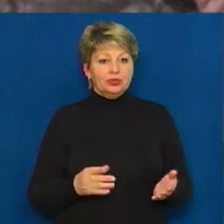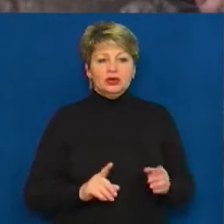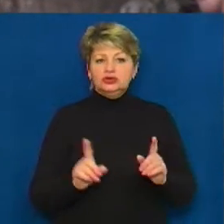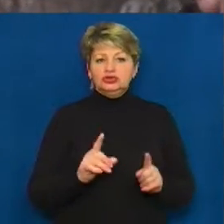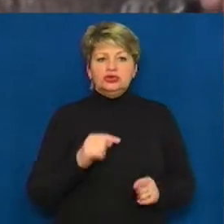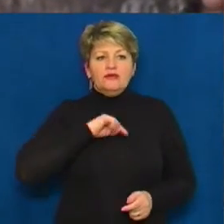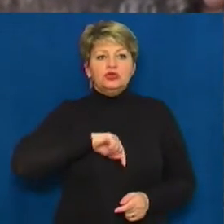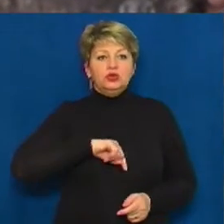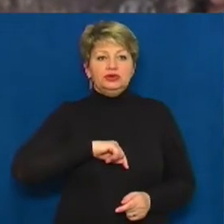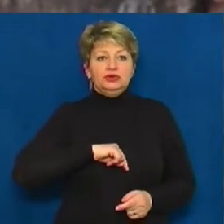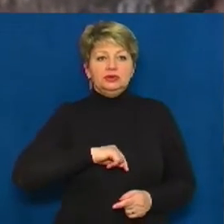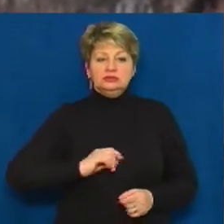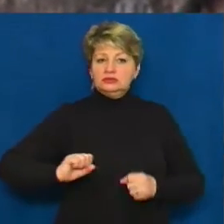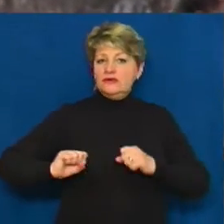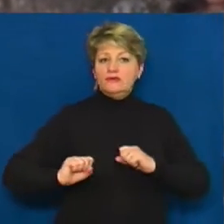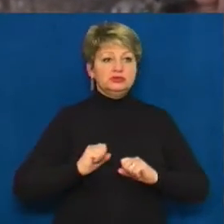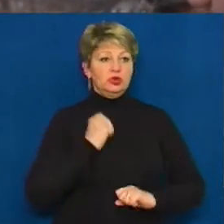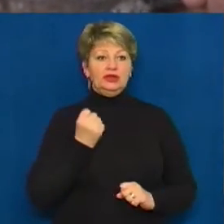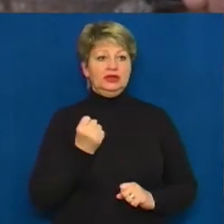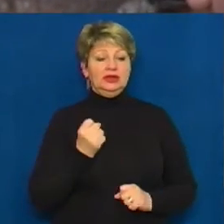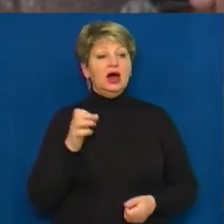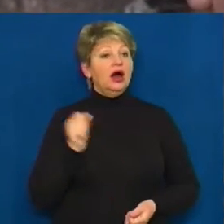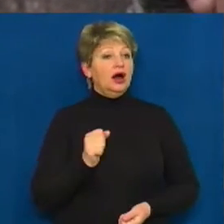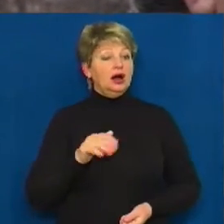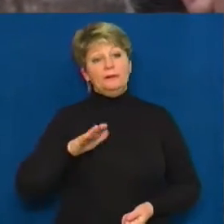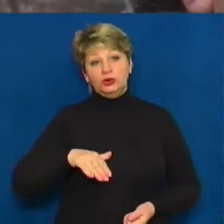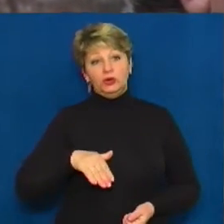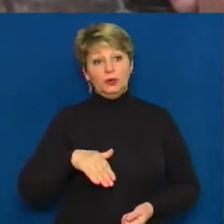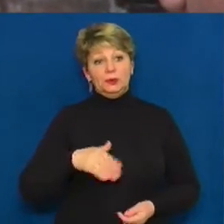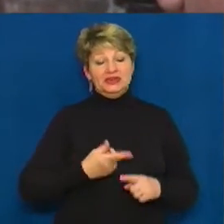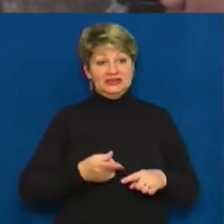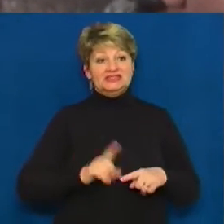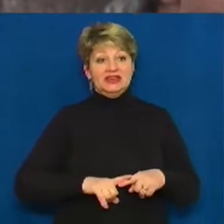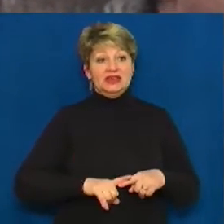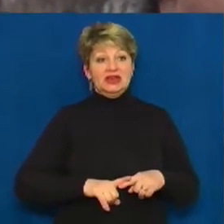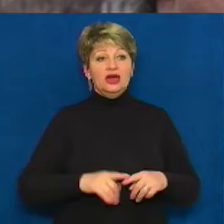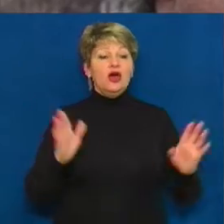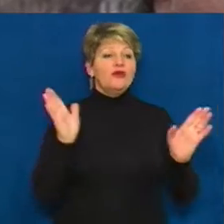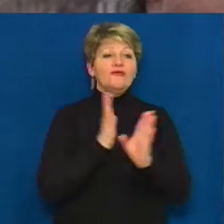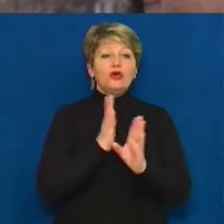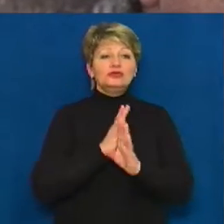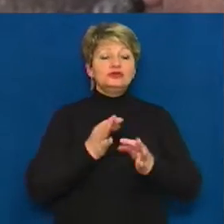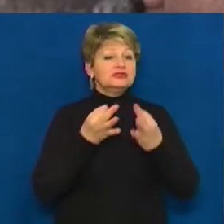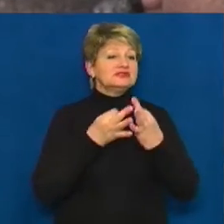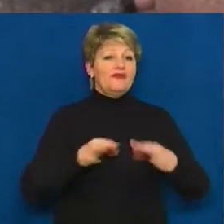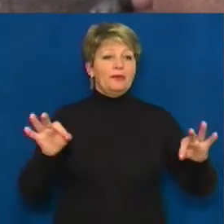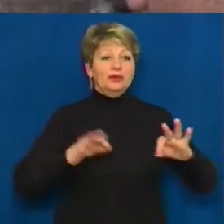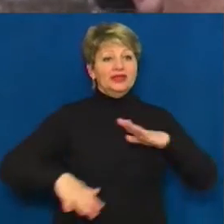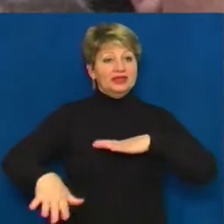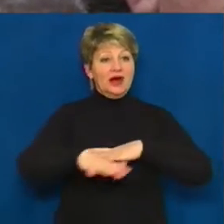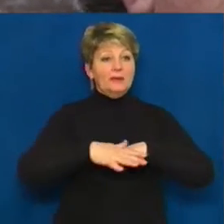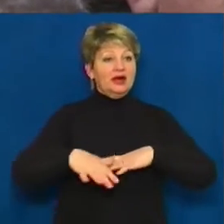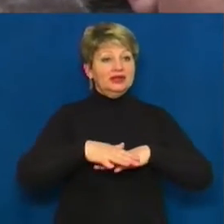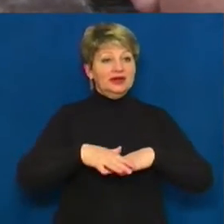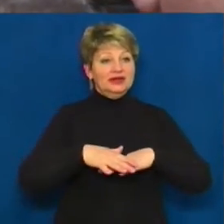збудовіло. А потім оцей воздух свободи на Майдані. Знаєте,